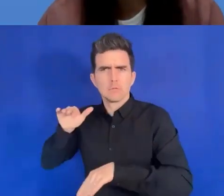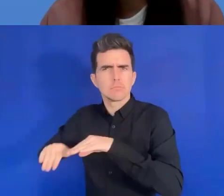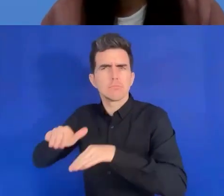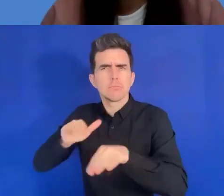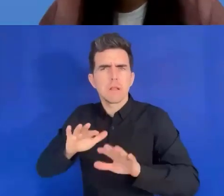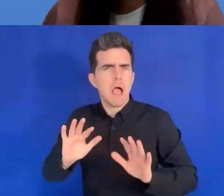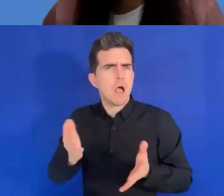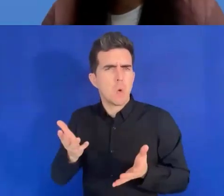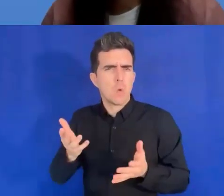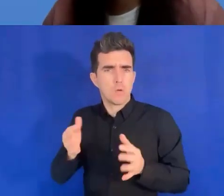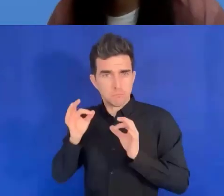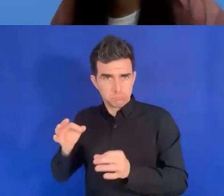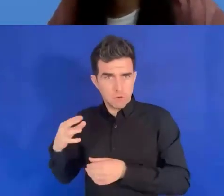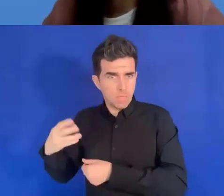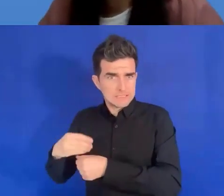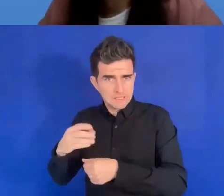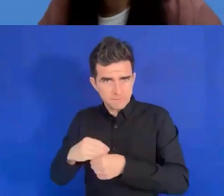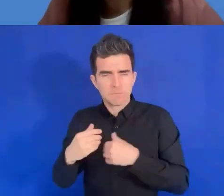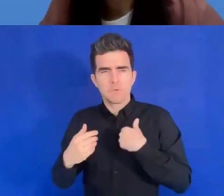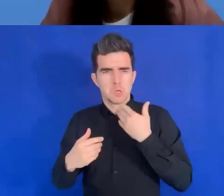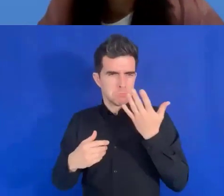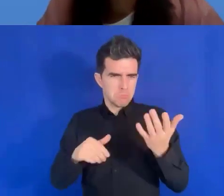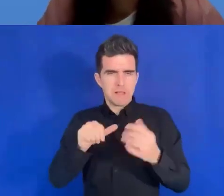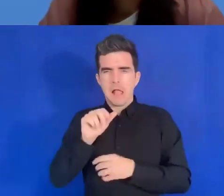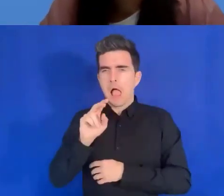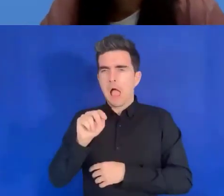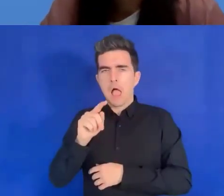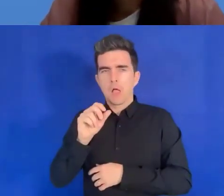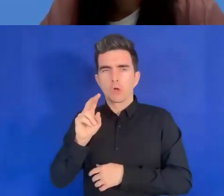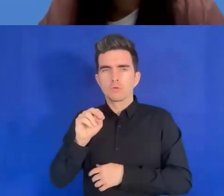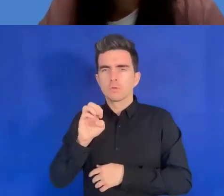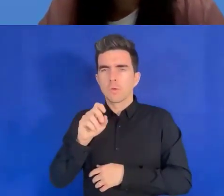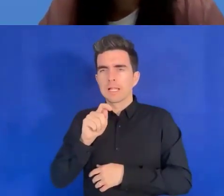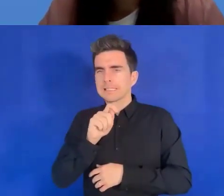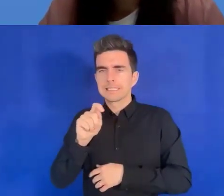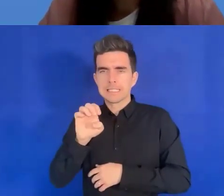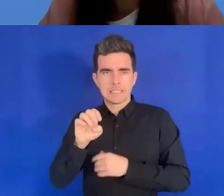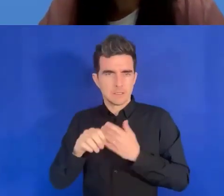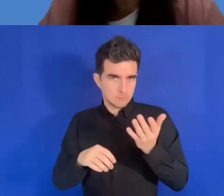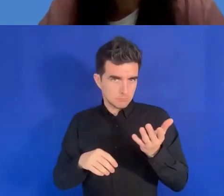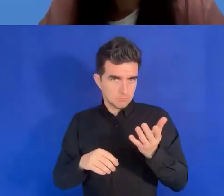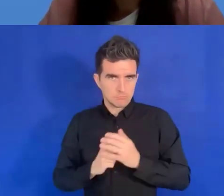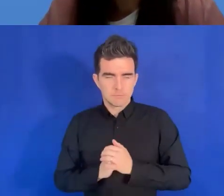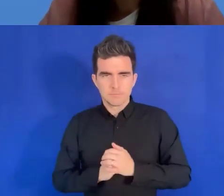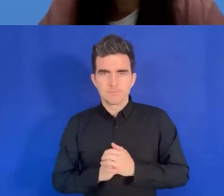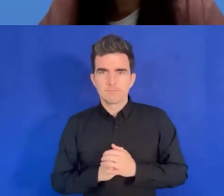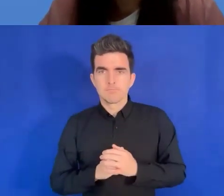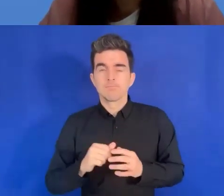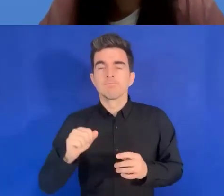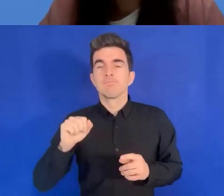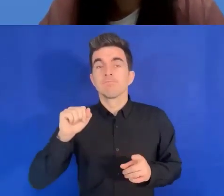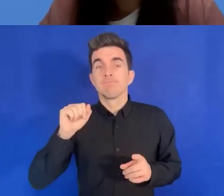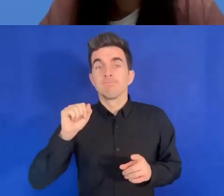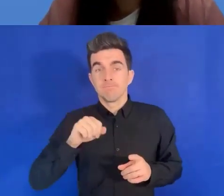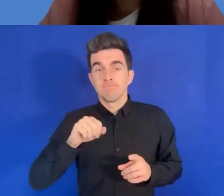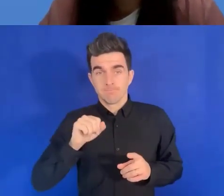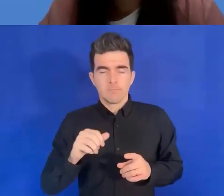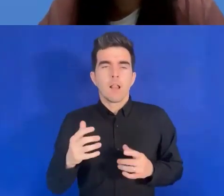Oui, il s'agit de nos progrès réalisés dans la ville. Nous avons un système